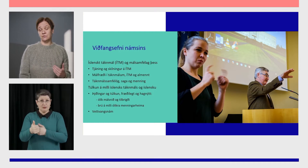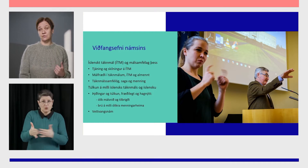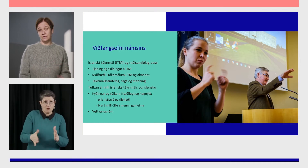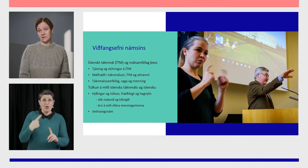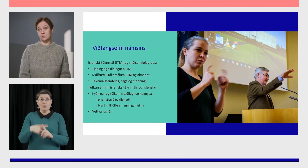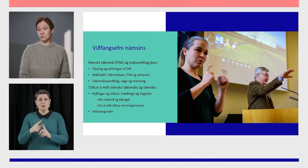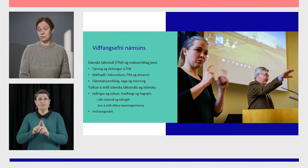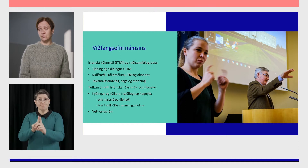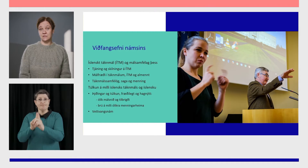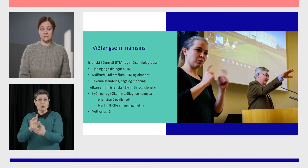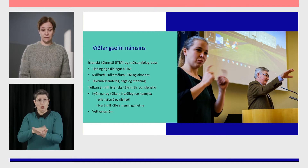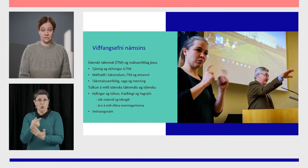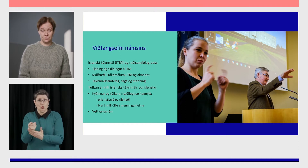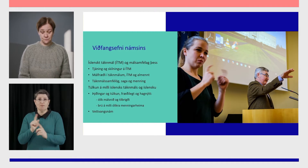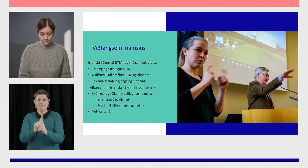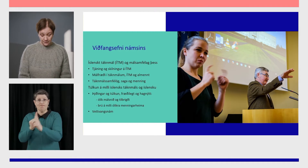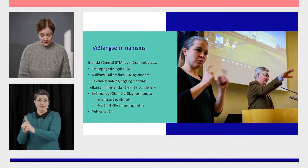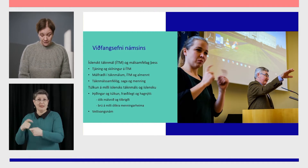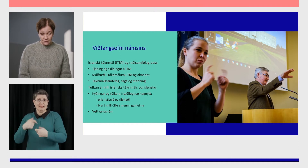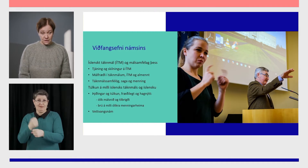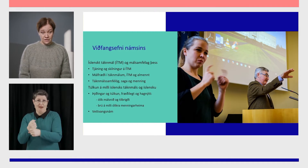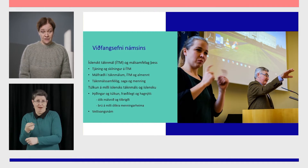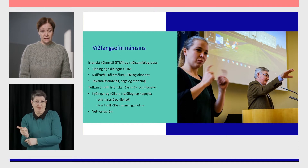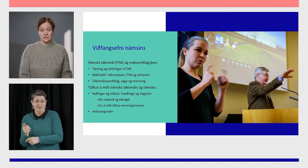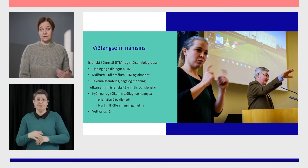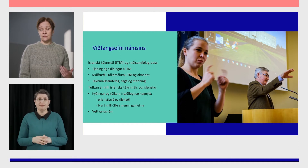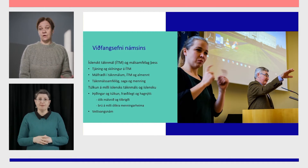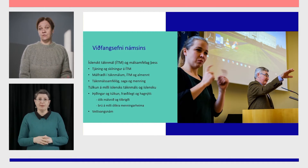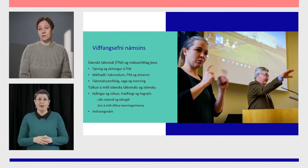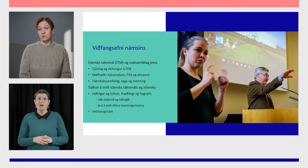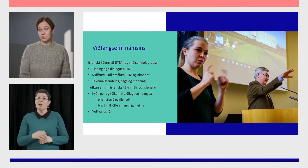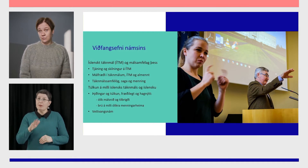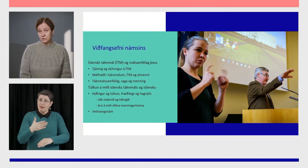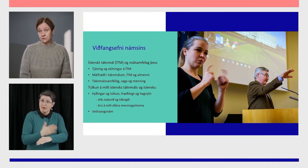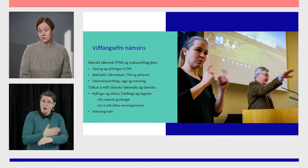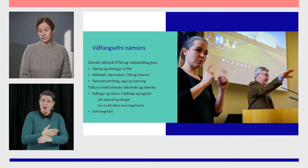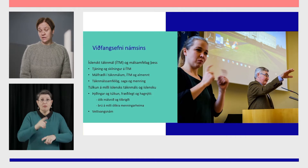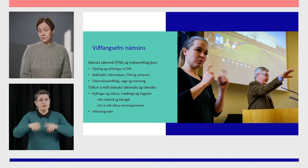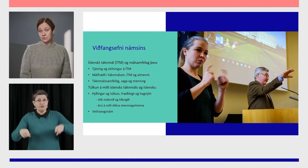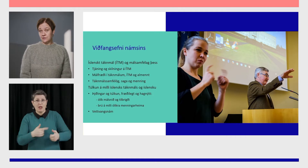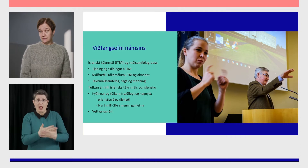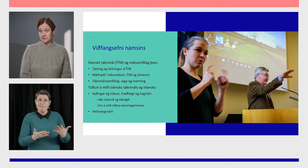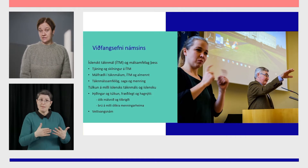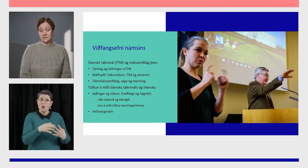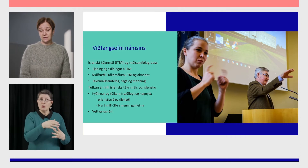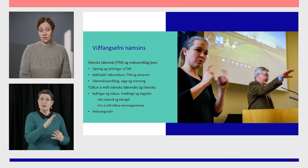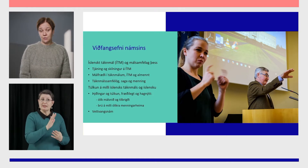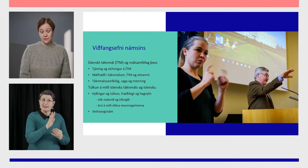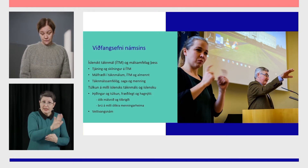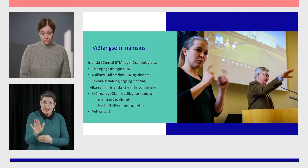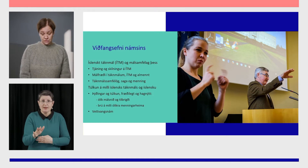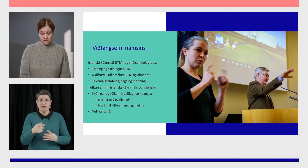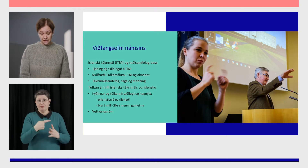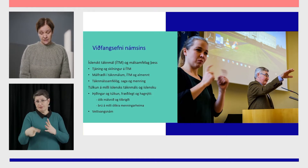út á vettfang og fylgja tólkum í starfi sínu. Það er þjálfun í ólíku málsnuðum og tilbröðum til að mynda snerti